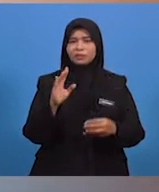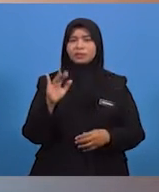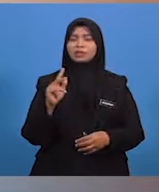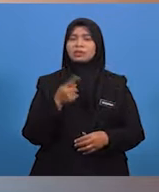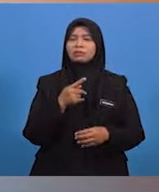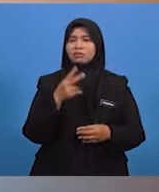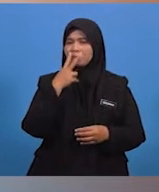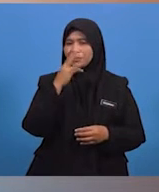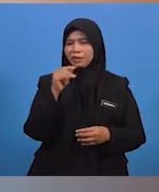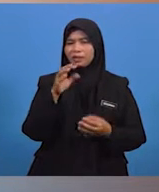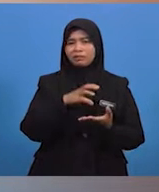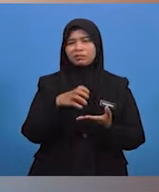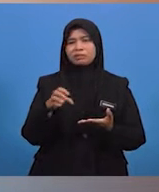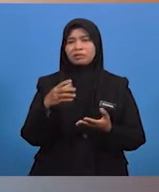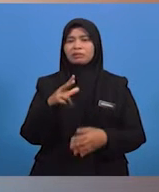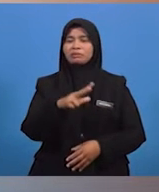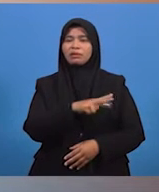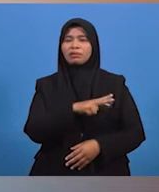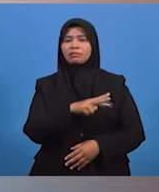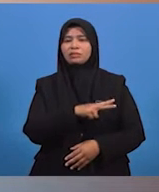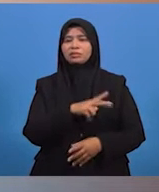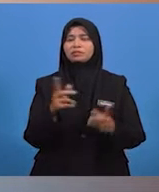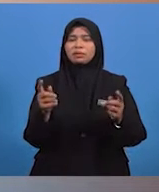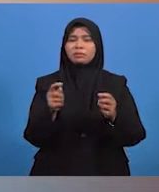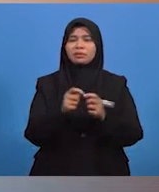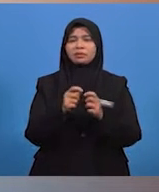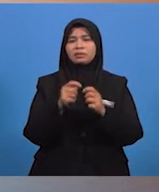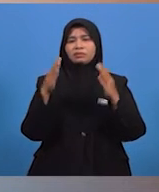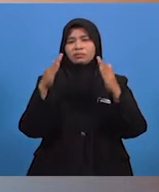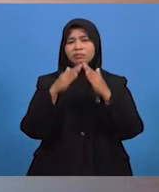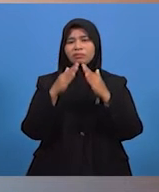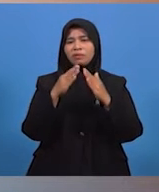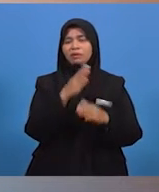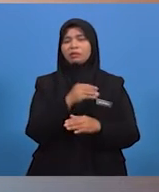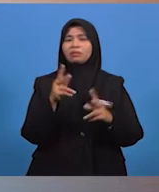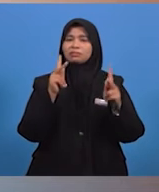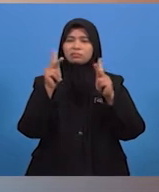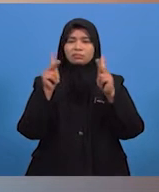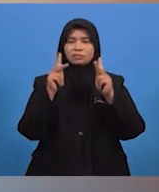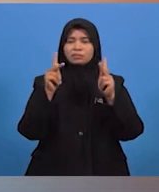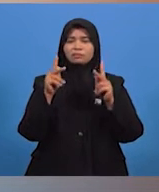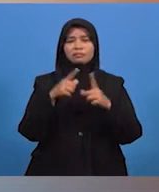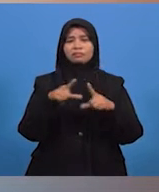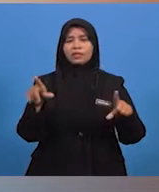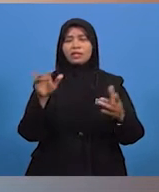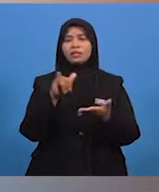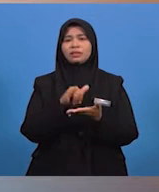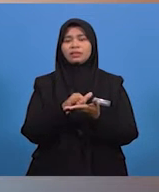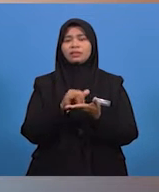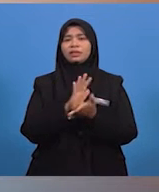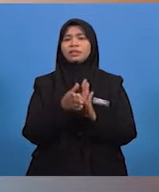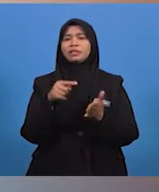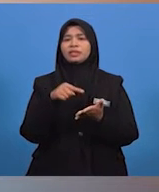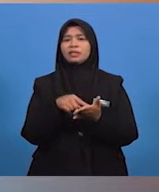kita nampak ialah Kemusnahan harta benda seperti rumah dan kenderaan. Selain dari itu,